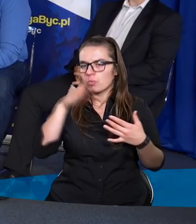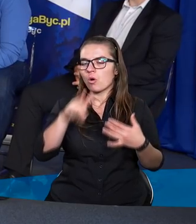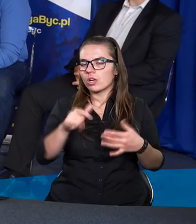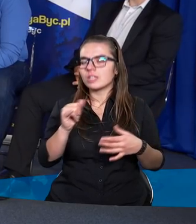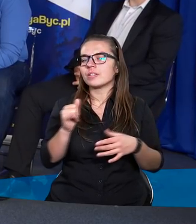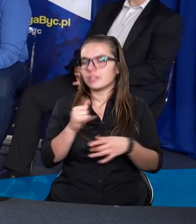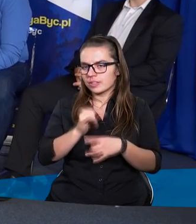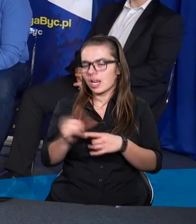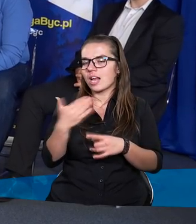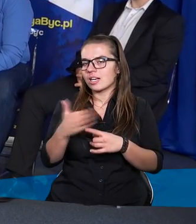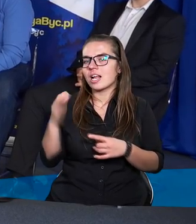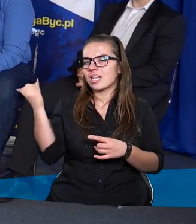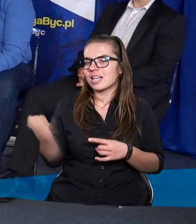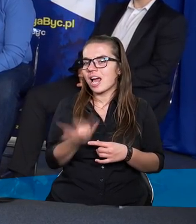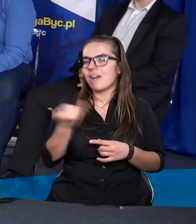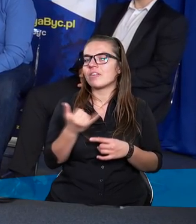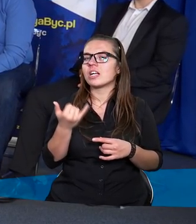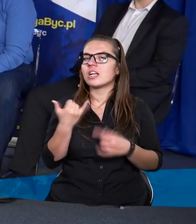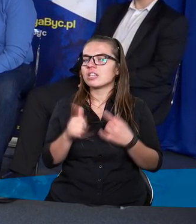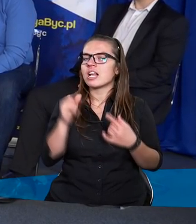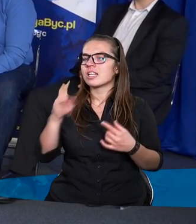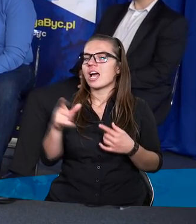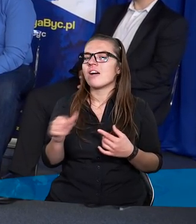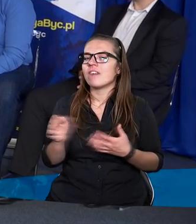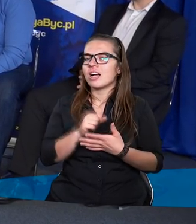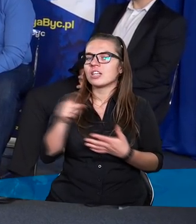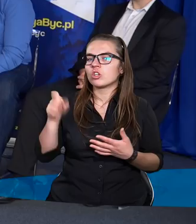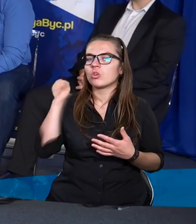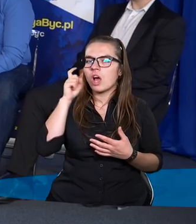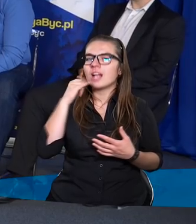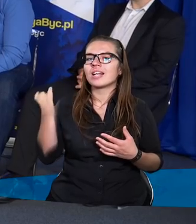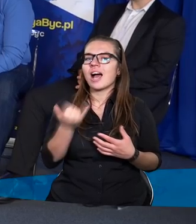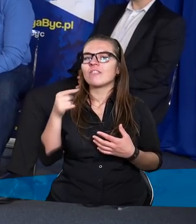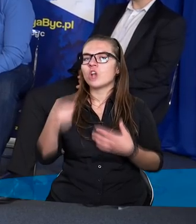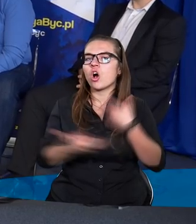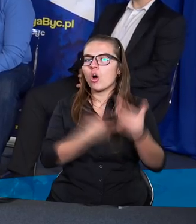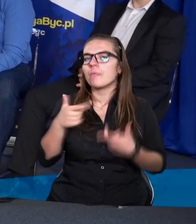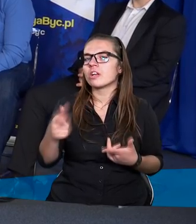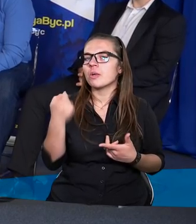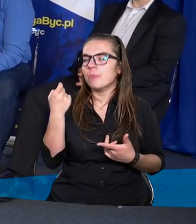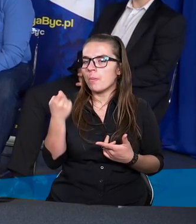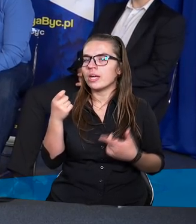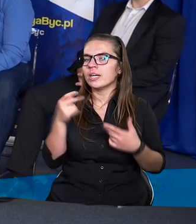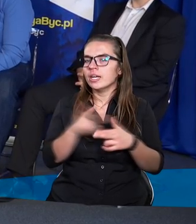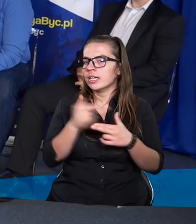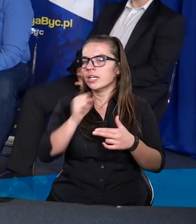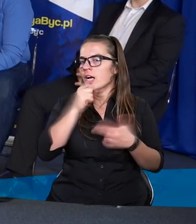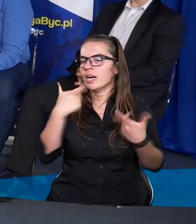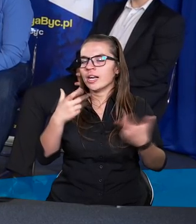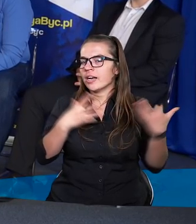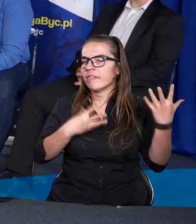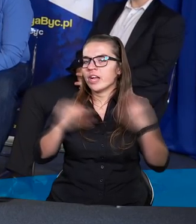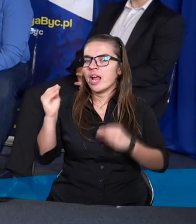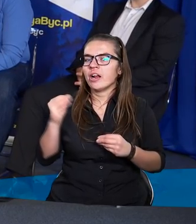czy tych ludzi, ale zawsze jest długi czas walki o tego człowieka i zawsze robi to w momencie, kiedy po prostu nic